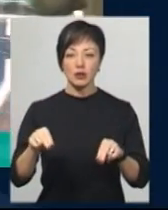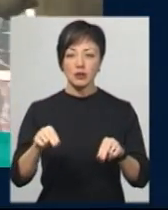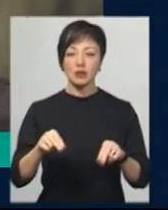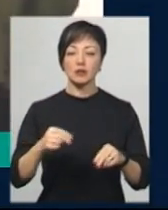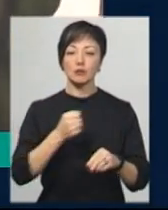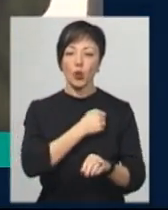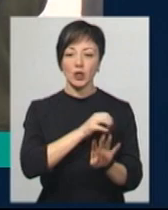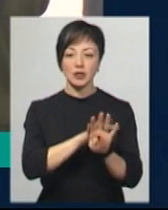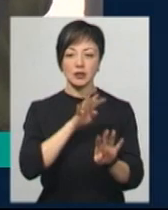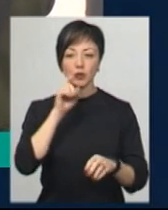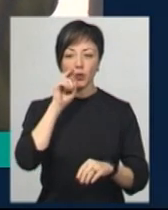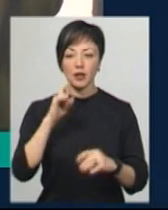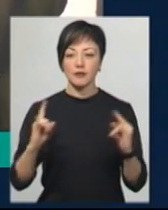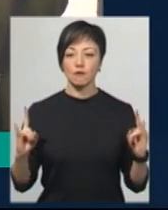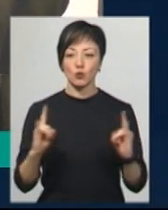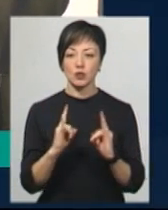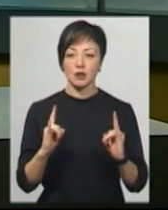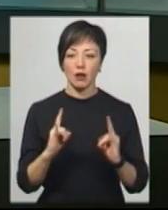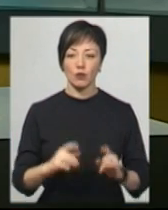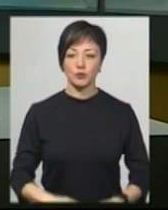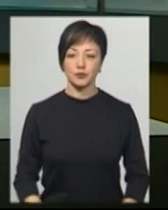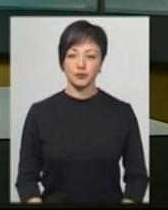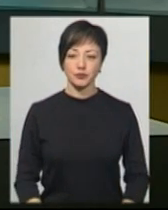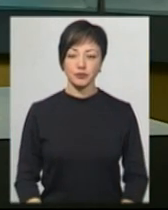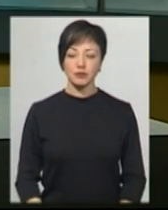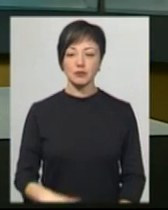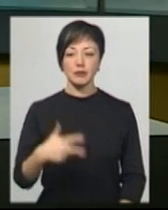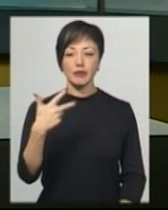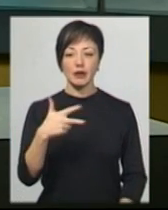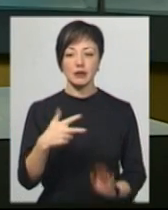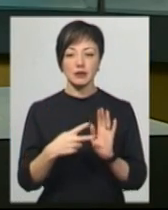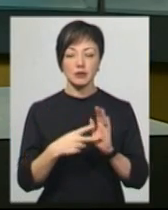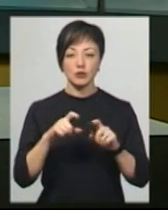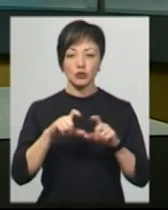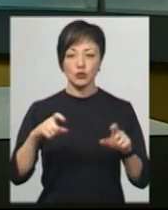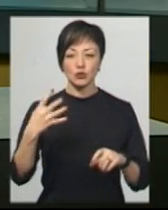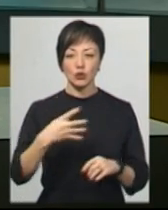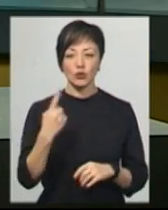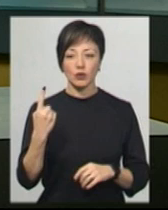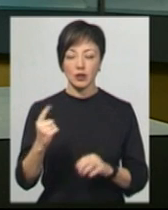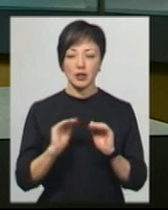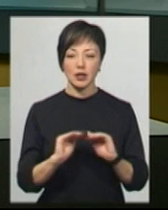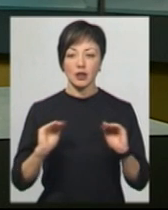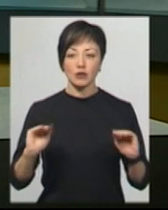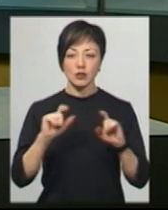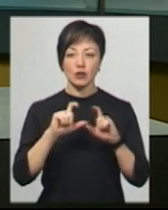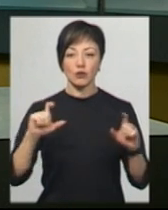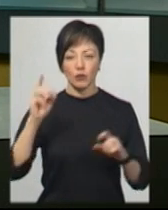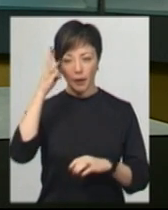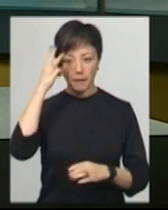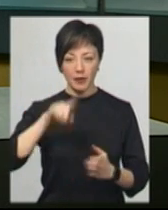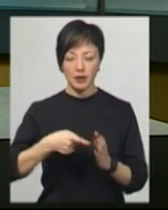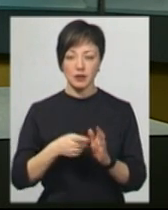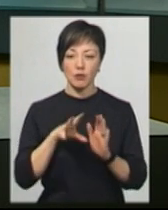Збройних сил України з футзалом. У 37 школах та 41 дитячому садку Хмельницького